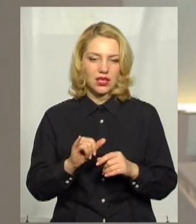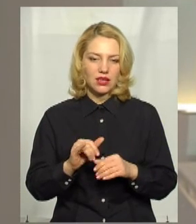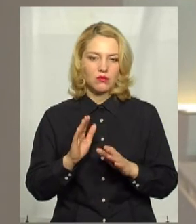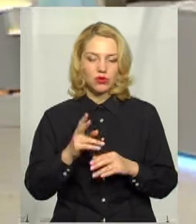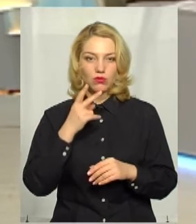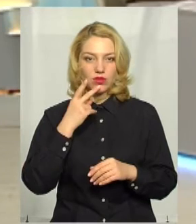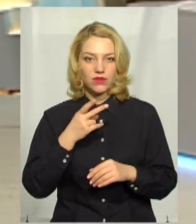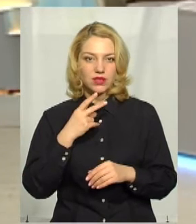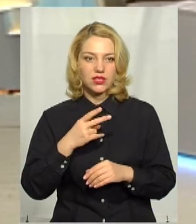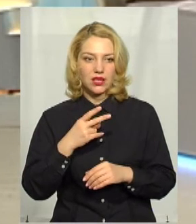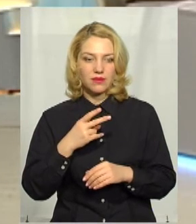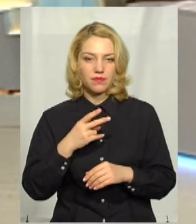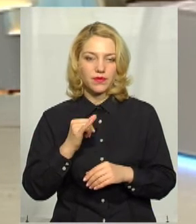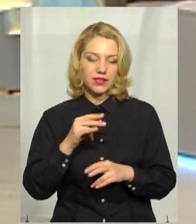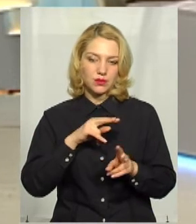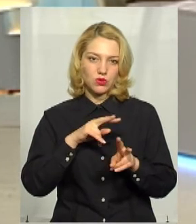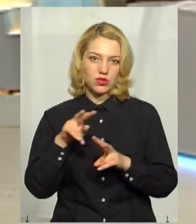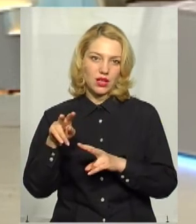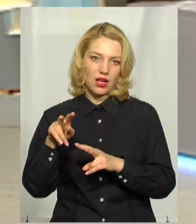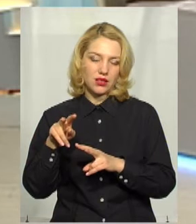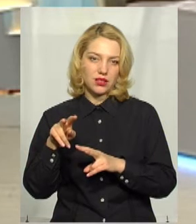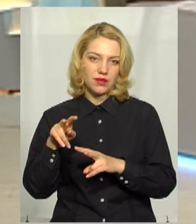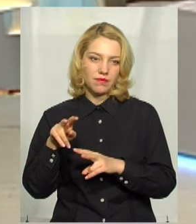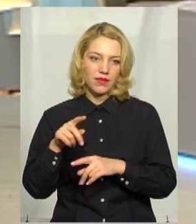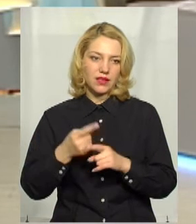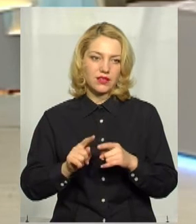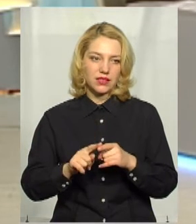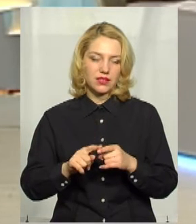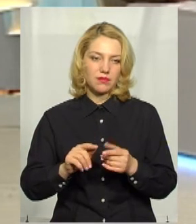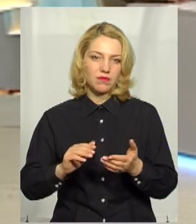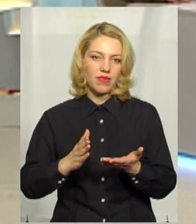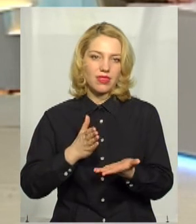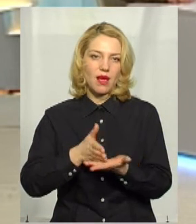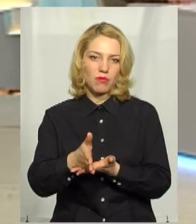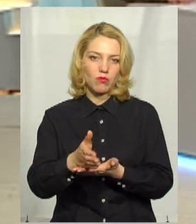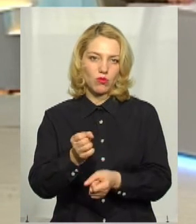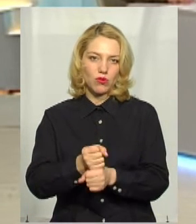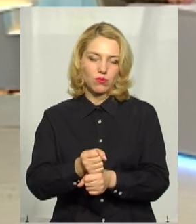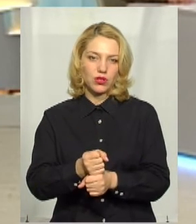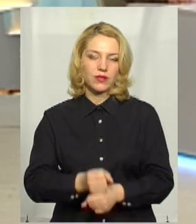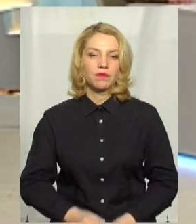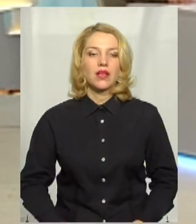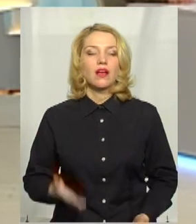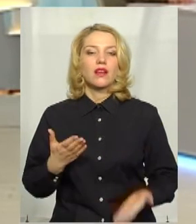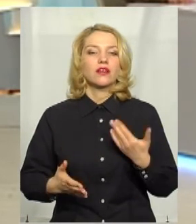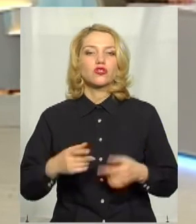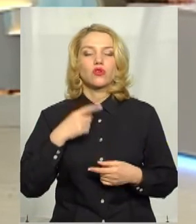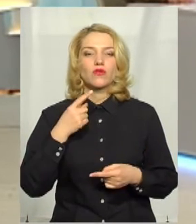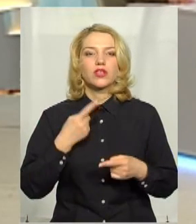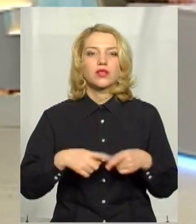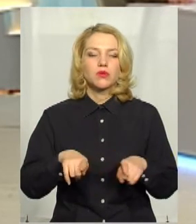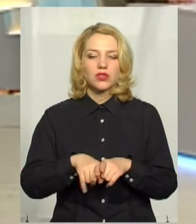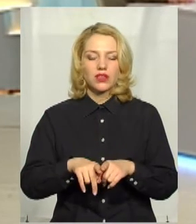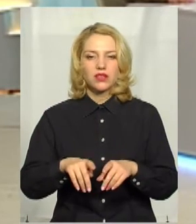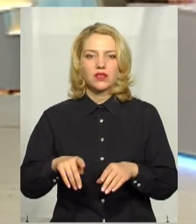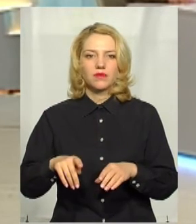відповідно, будемо дивитися і спостерігати за даними напрямками роботи. Скажімо, якщо говорити про такі